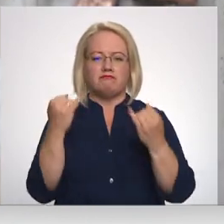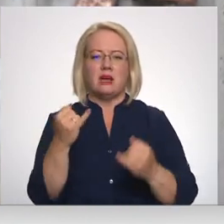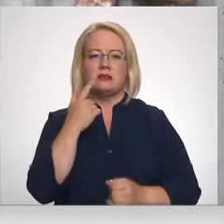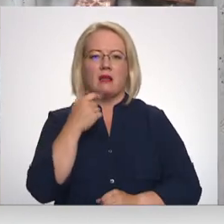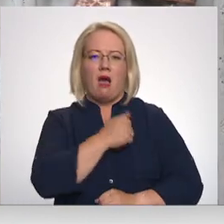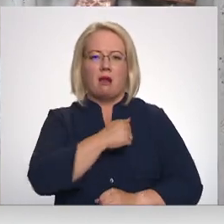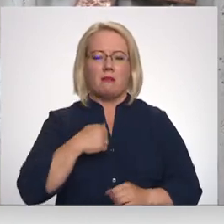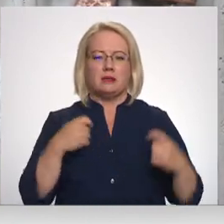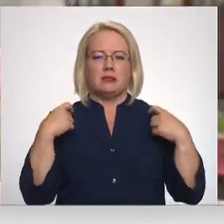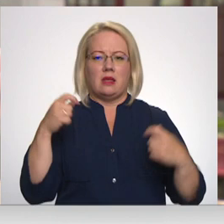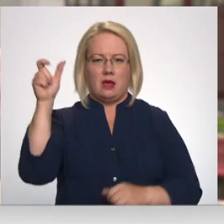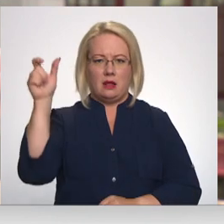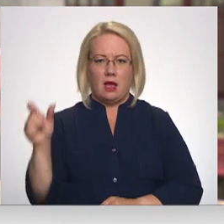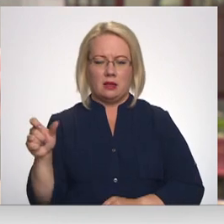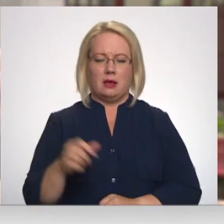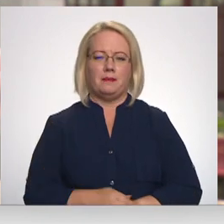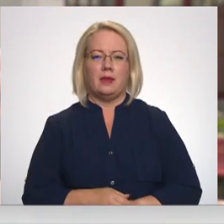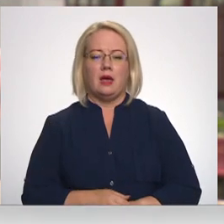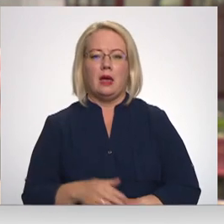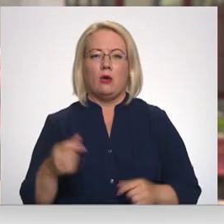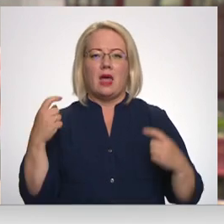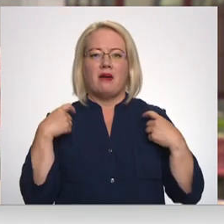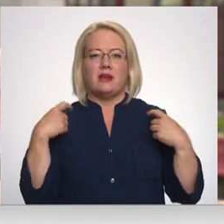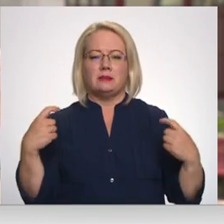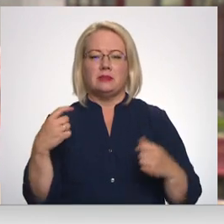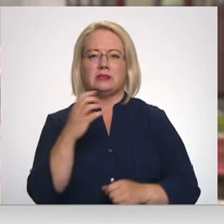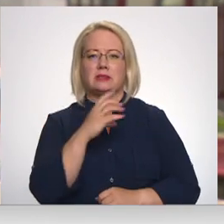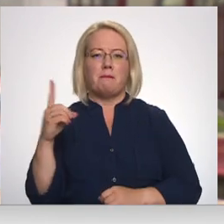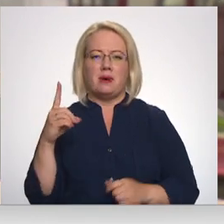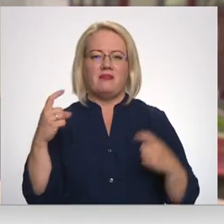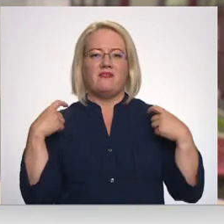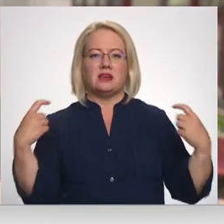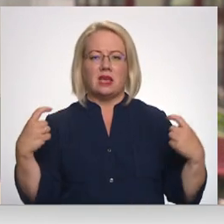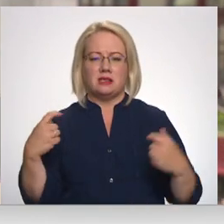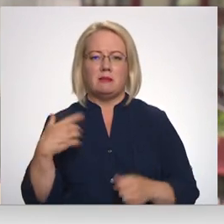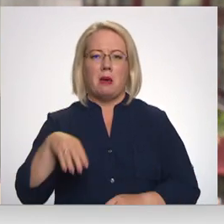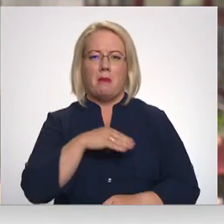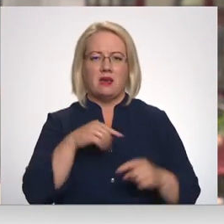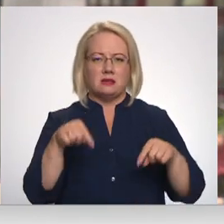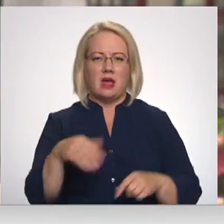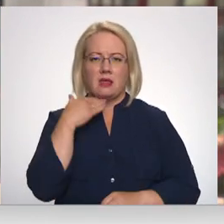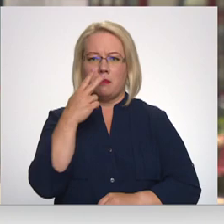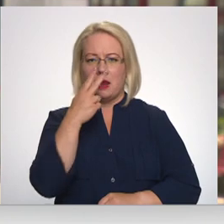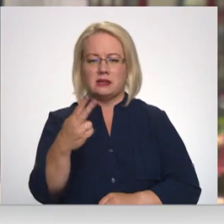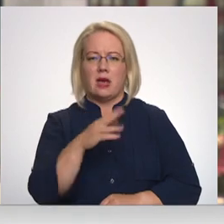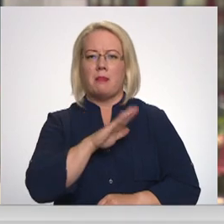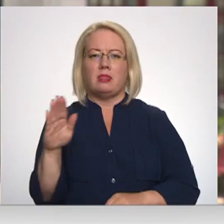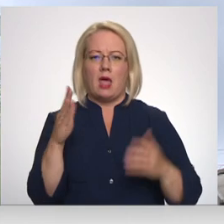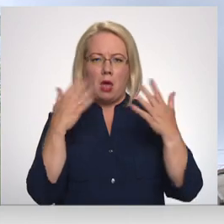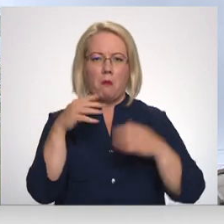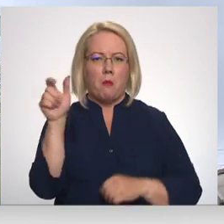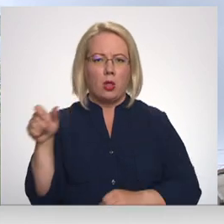ģenerāla lietnantam. Virsniecība, sevišķi padom, tā ir, kuru mēs negribam redzēt, nec politiķi, nec